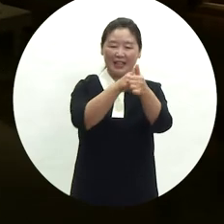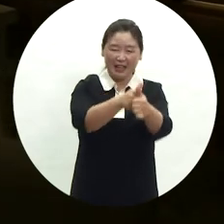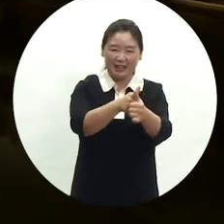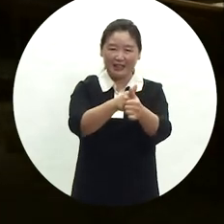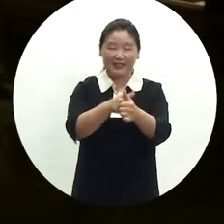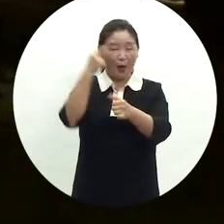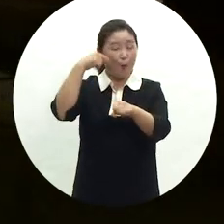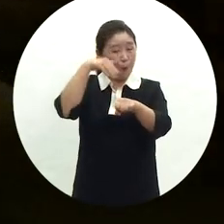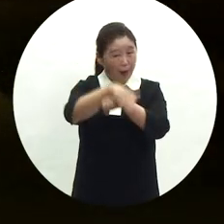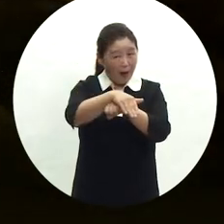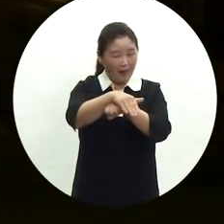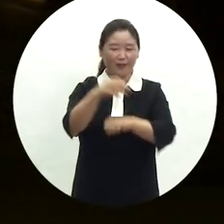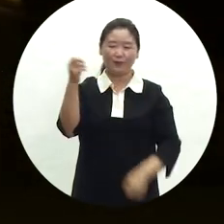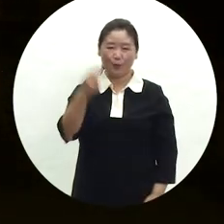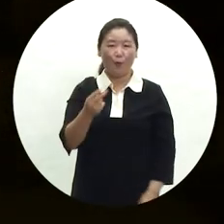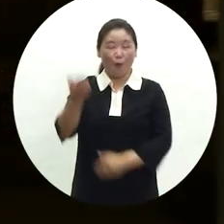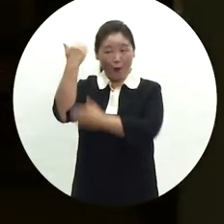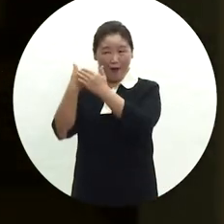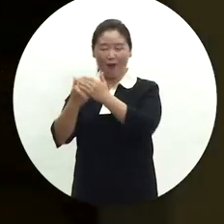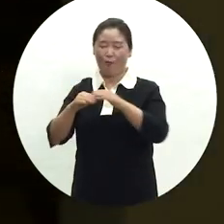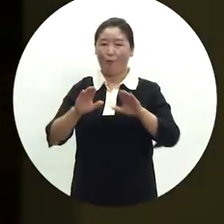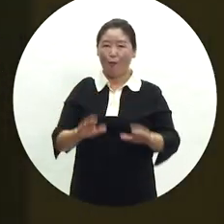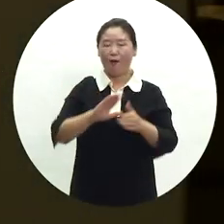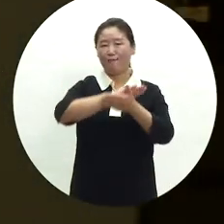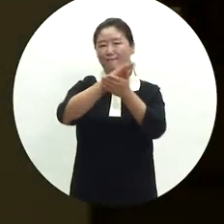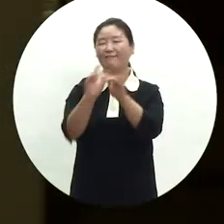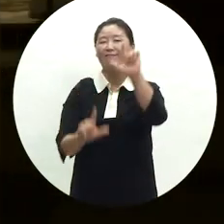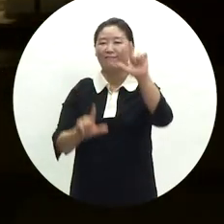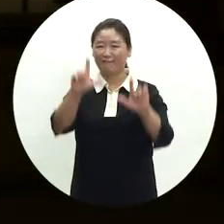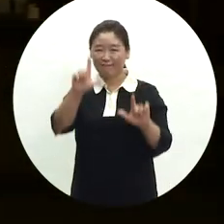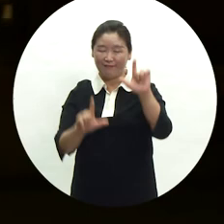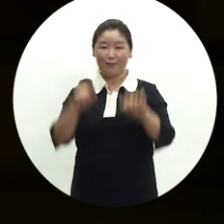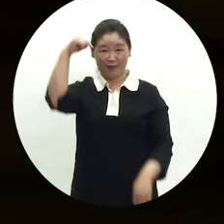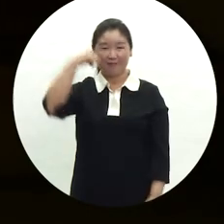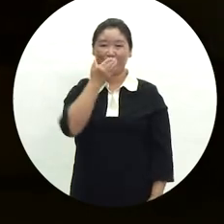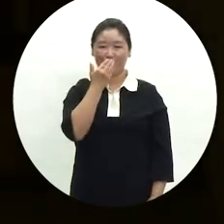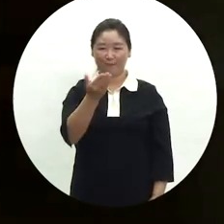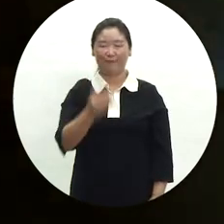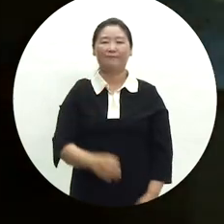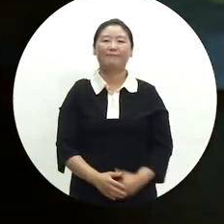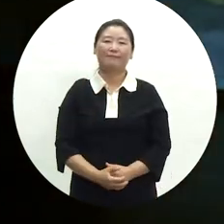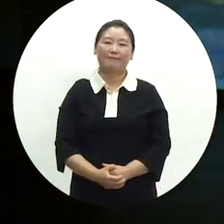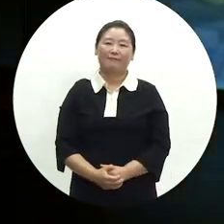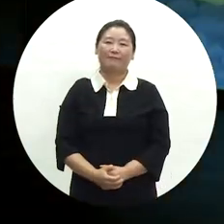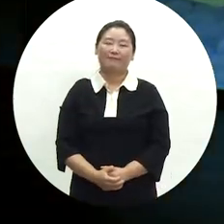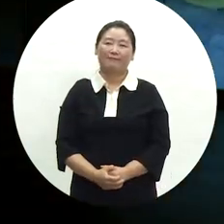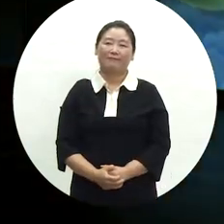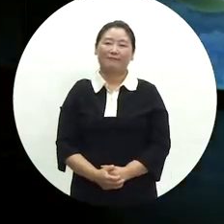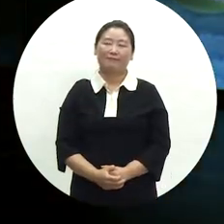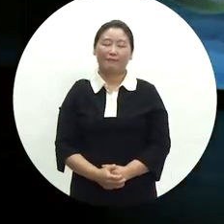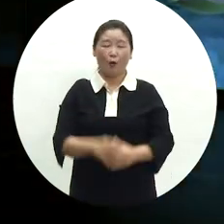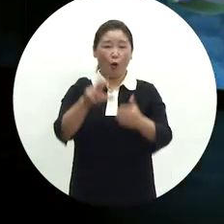가치체계뿐만 아니라 과거와 현재의 변화상을 느낄 수 있도록 하였습니다. 오랜